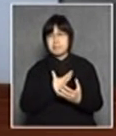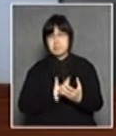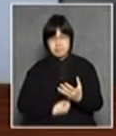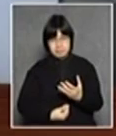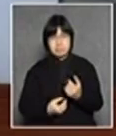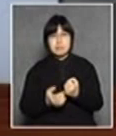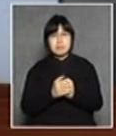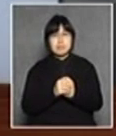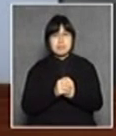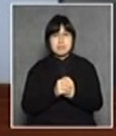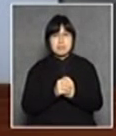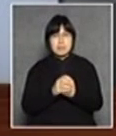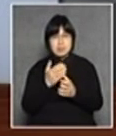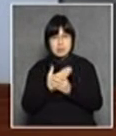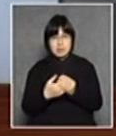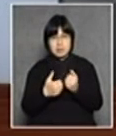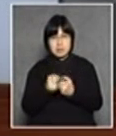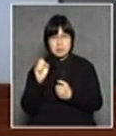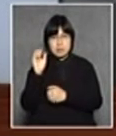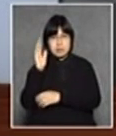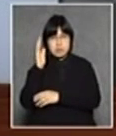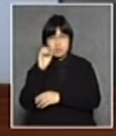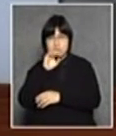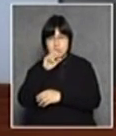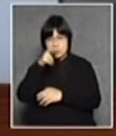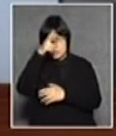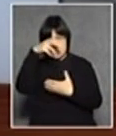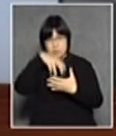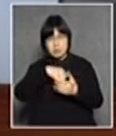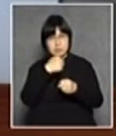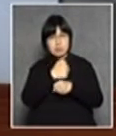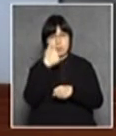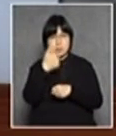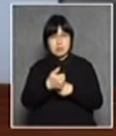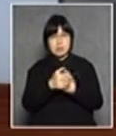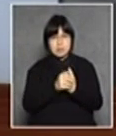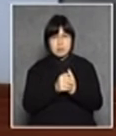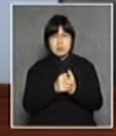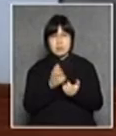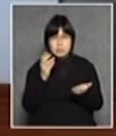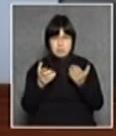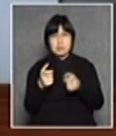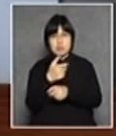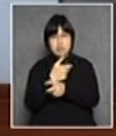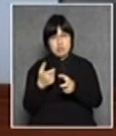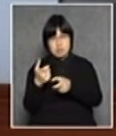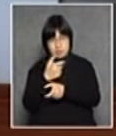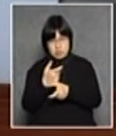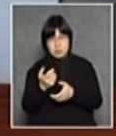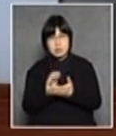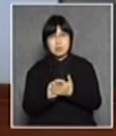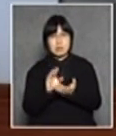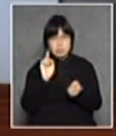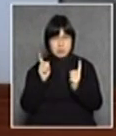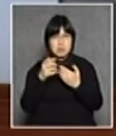其實葉劉淑議員說的話在政府內部可以解決到或者商界或者